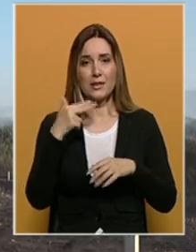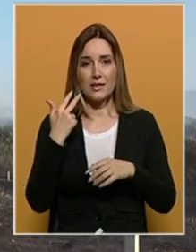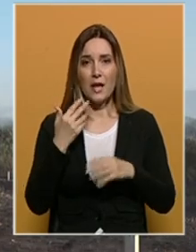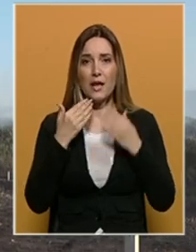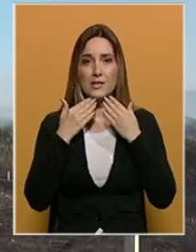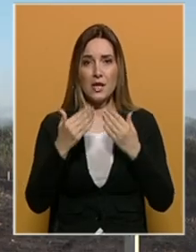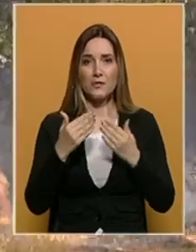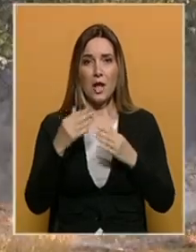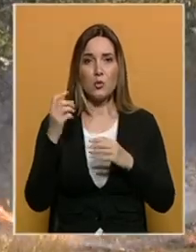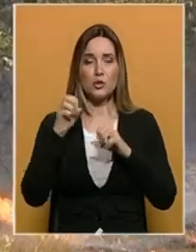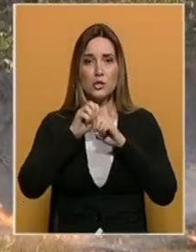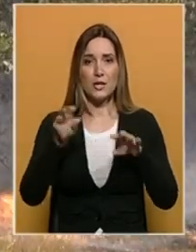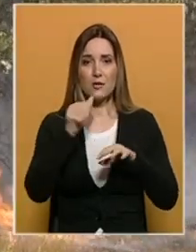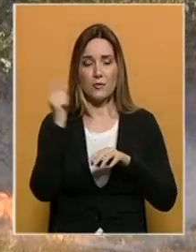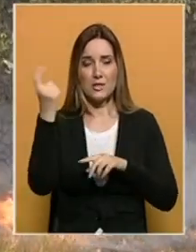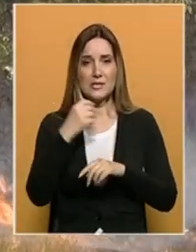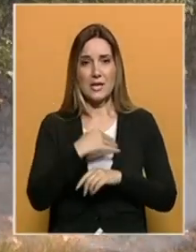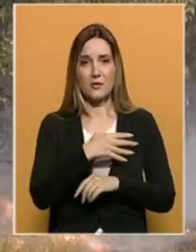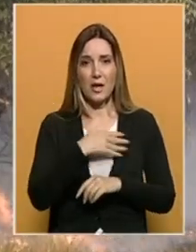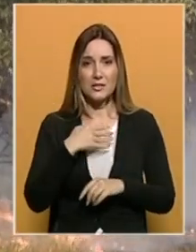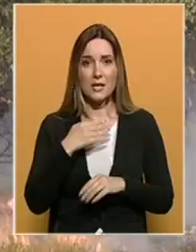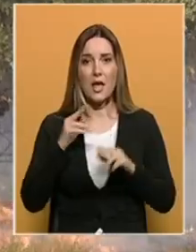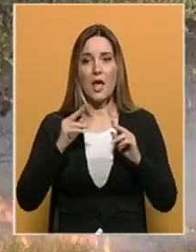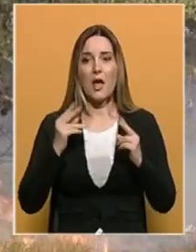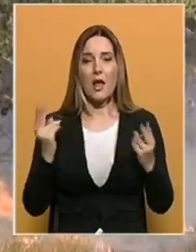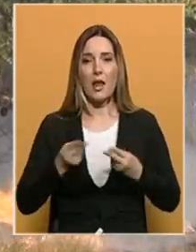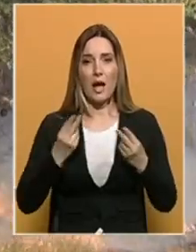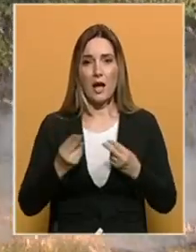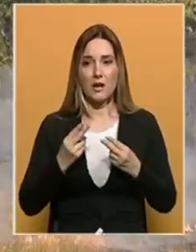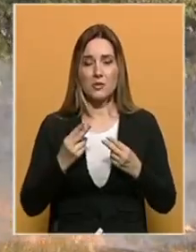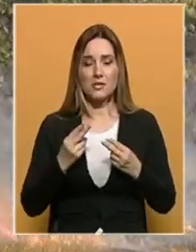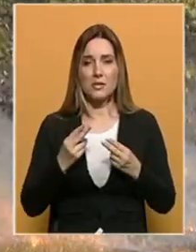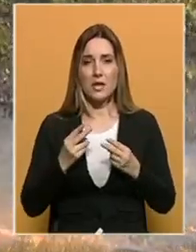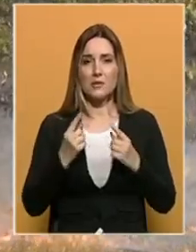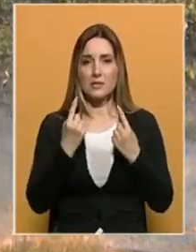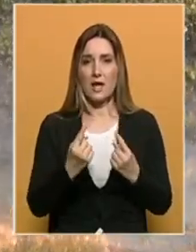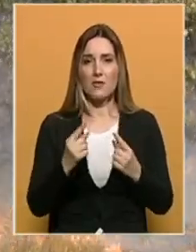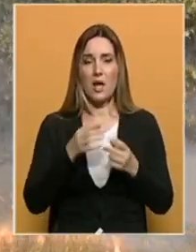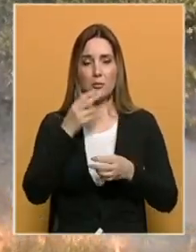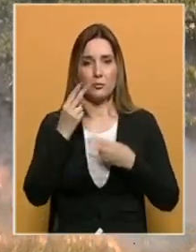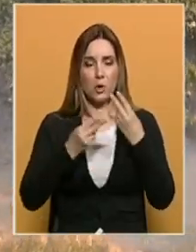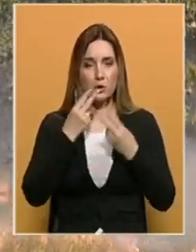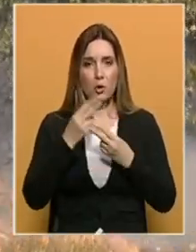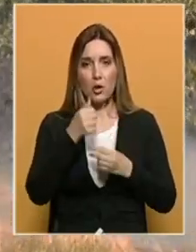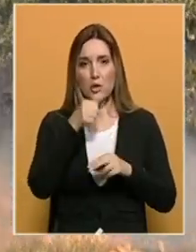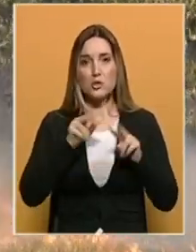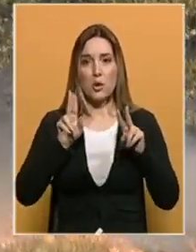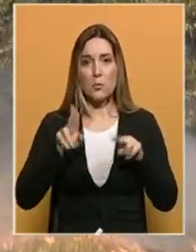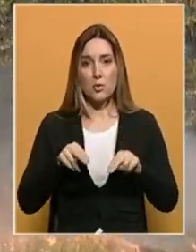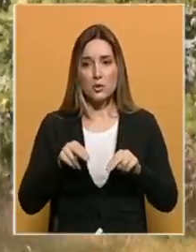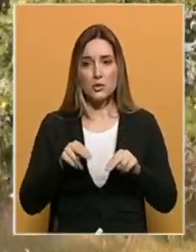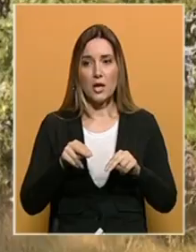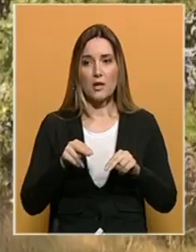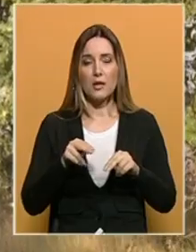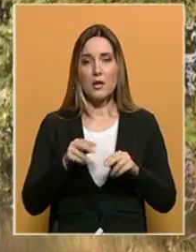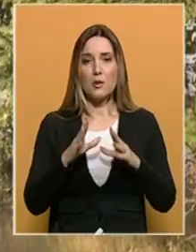zahvaljujući Kanadaru i susjedne Republike Hrvatske lagano se stavlja pod kontrolu. Ono što može eventualno